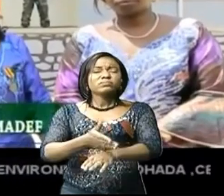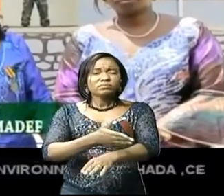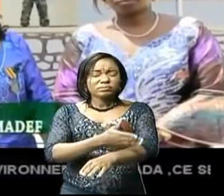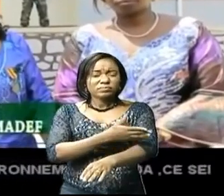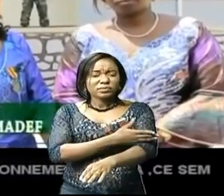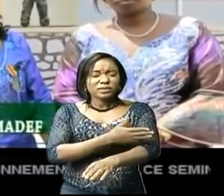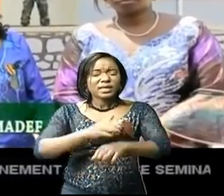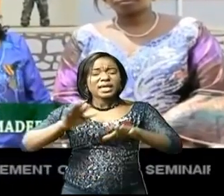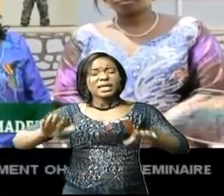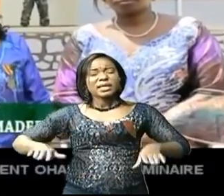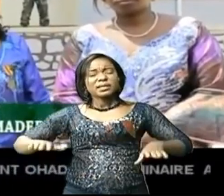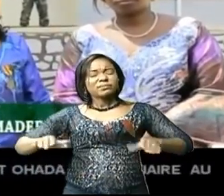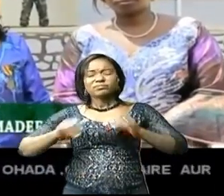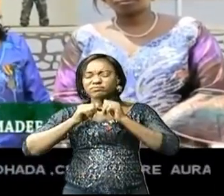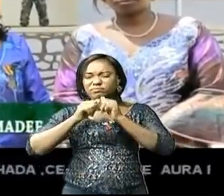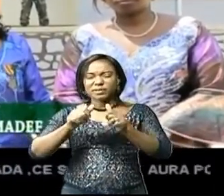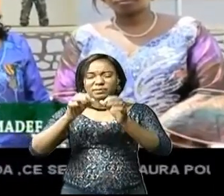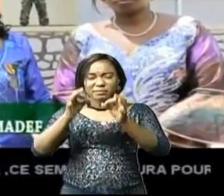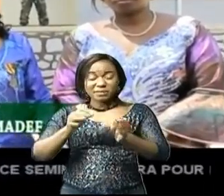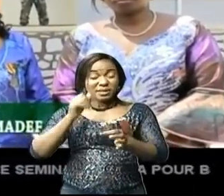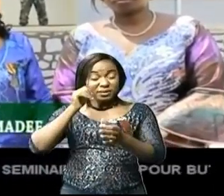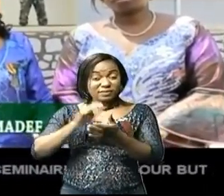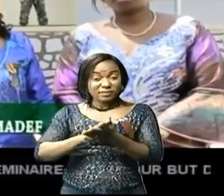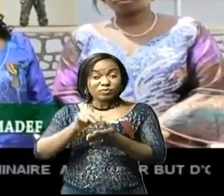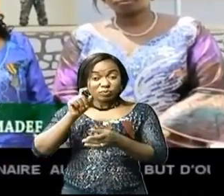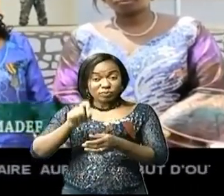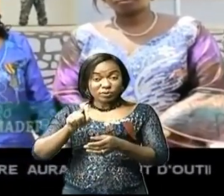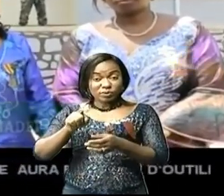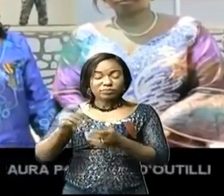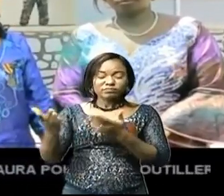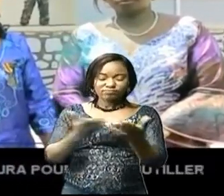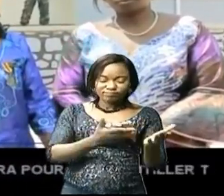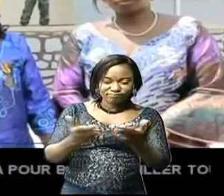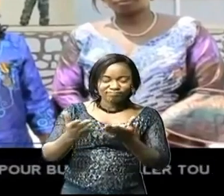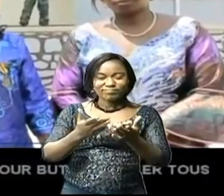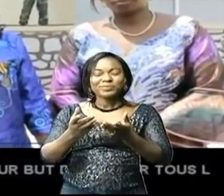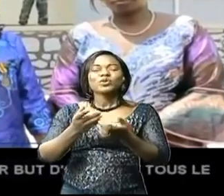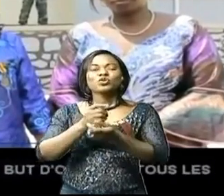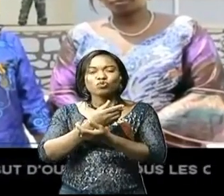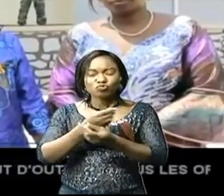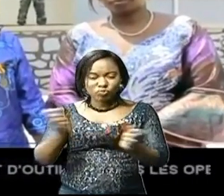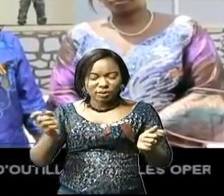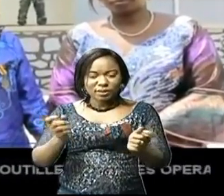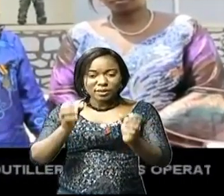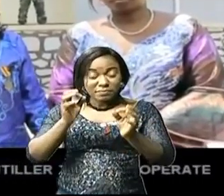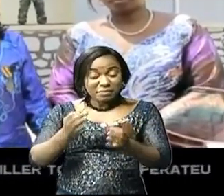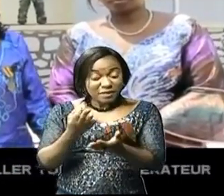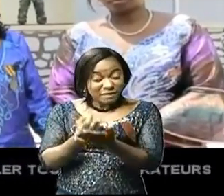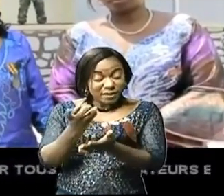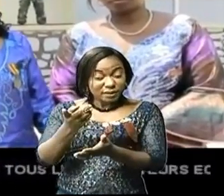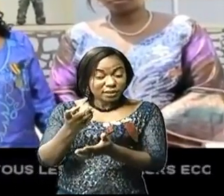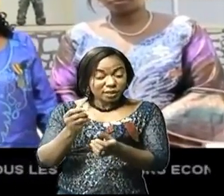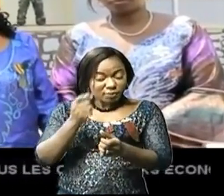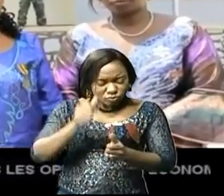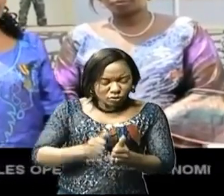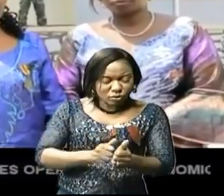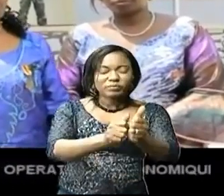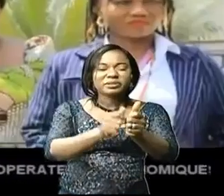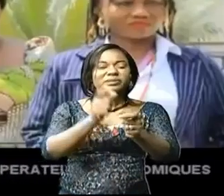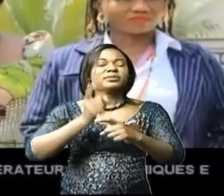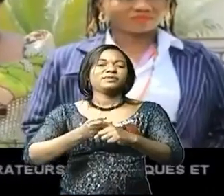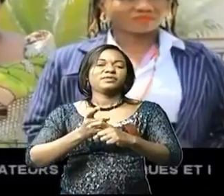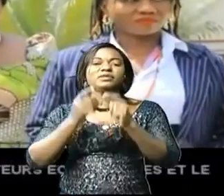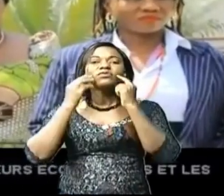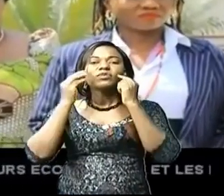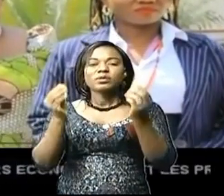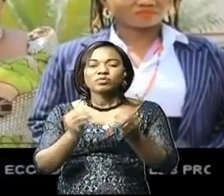rester dans des AGR. Mais ce sont des femmes qui deviennent des femmes entrepreneurs. Mais il n'y a pas de moyens conséquents pour les accompagner. C'est pourquoi